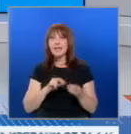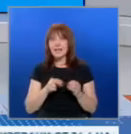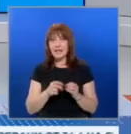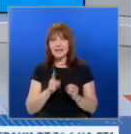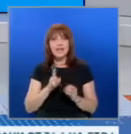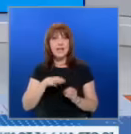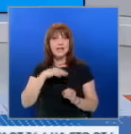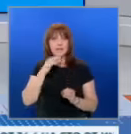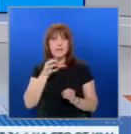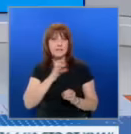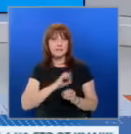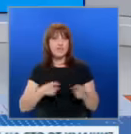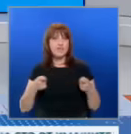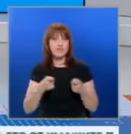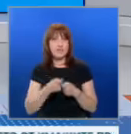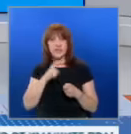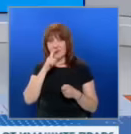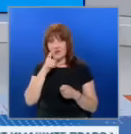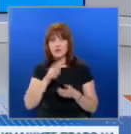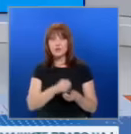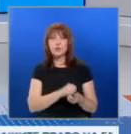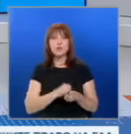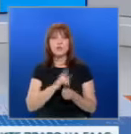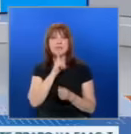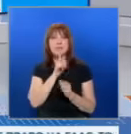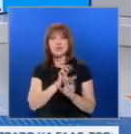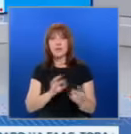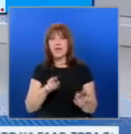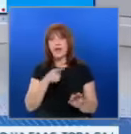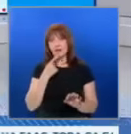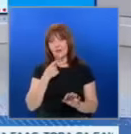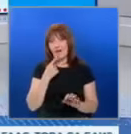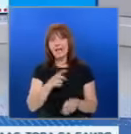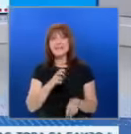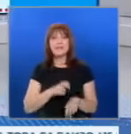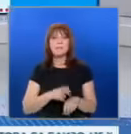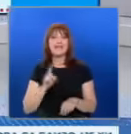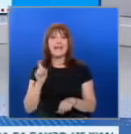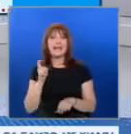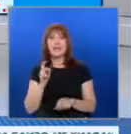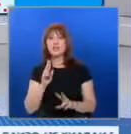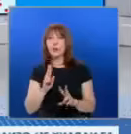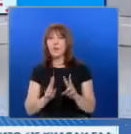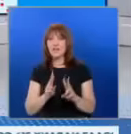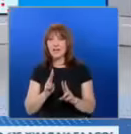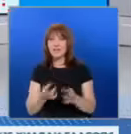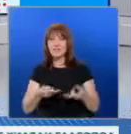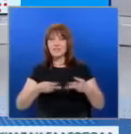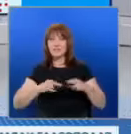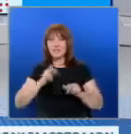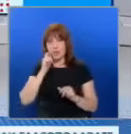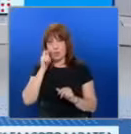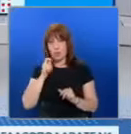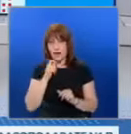да спечелиш войната, важно е да организираш мира. Това каза българският служебен премиер Димитър Главчев на конференцията за възстановяването на